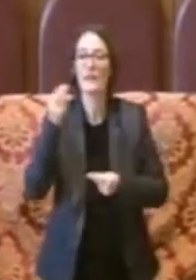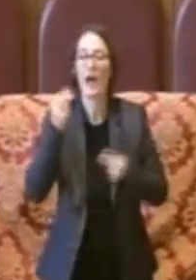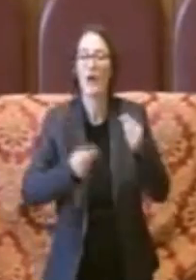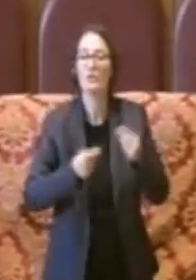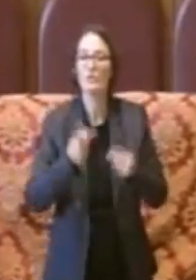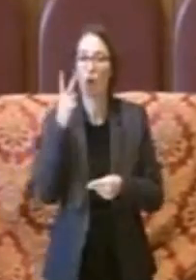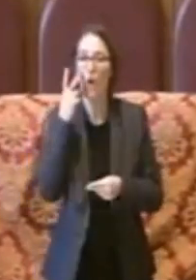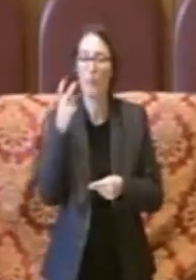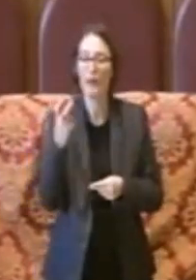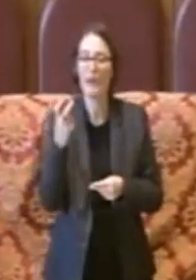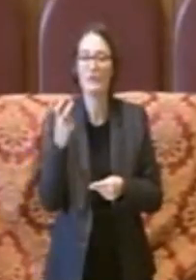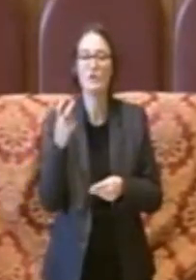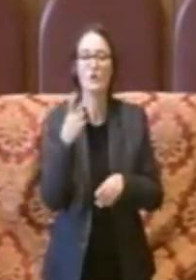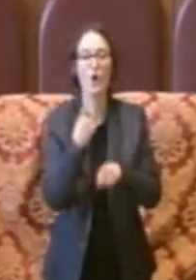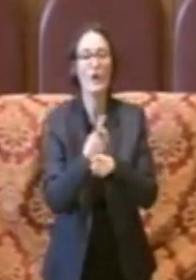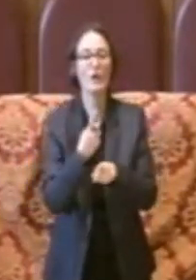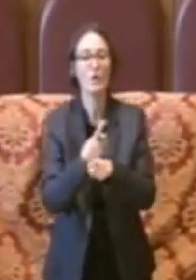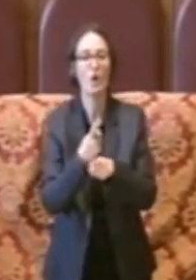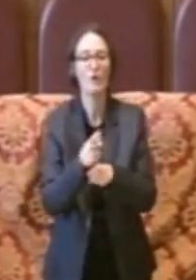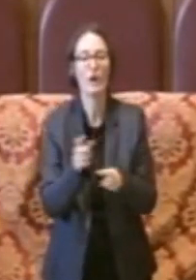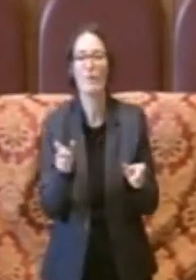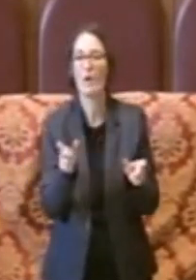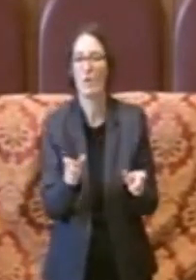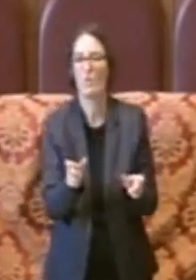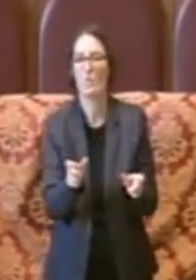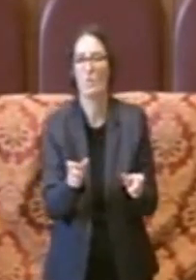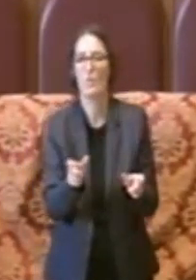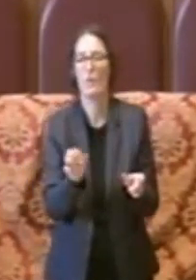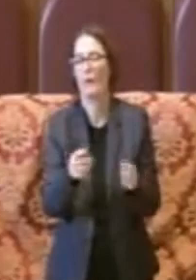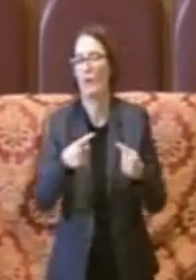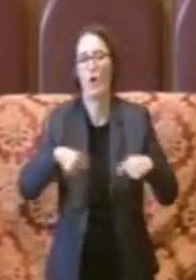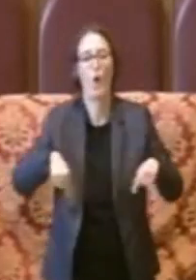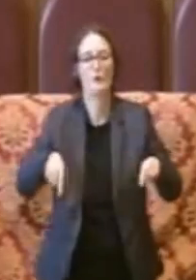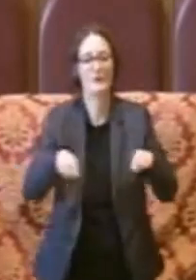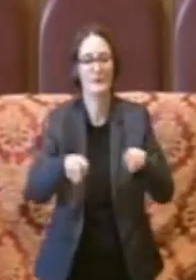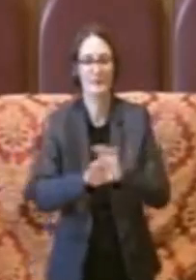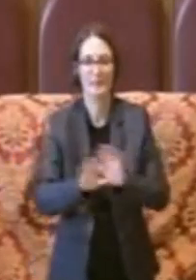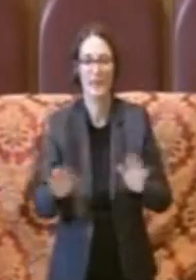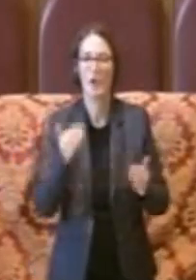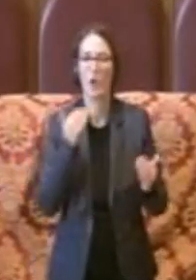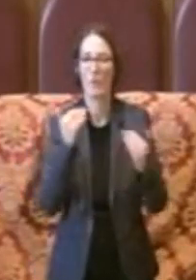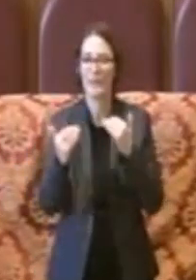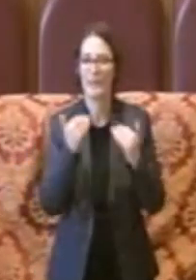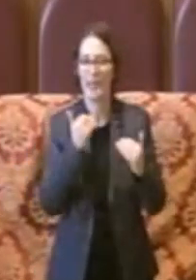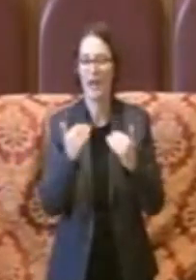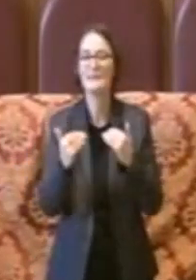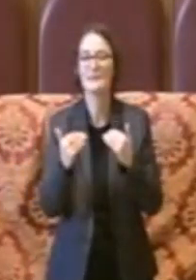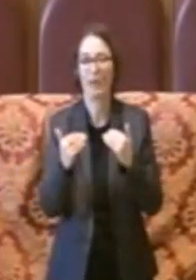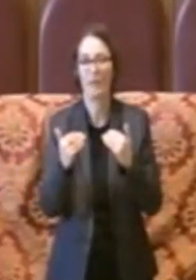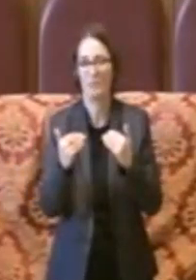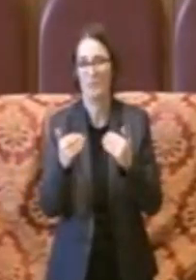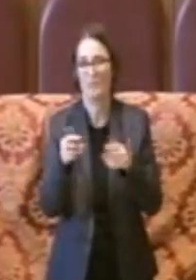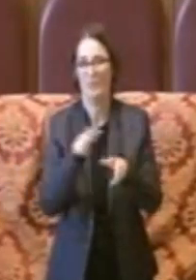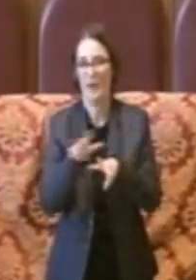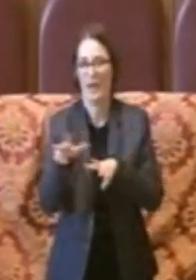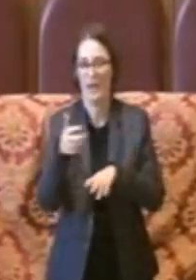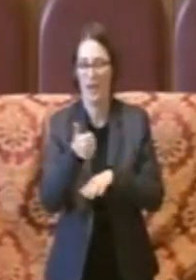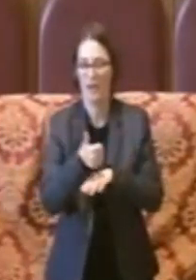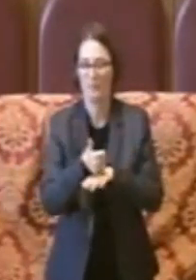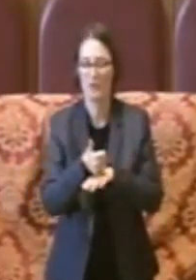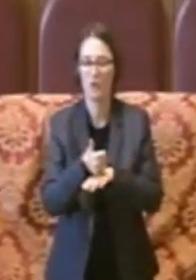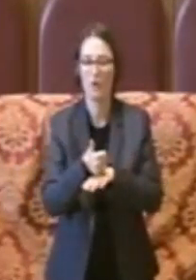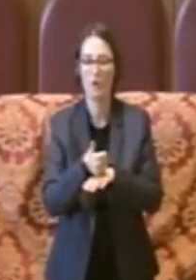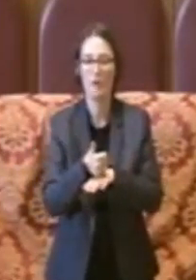esclusiva competenza dell'organo consigliare quindi è dell'assemblea capitolina in questo caso che può